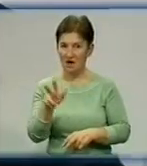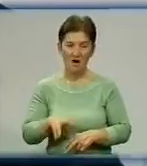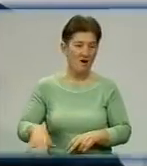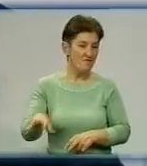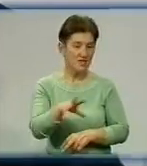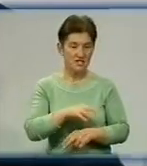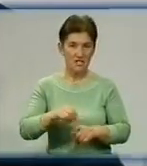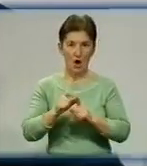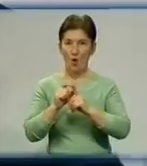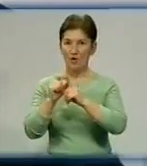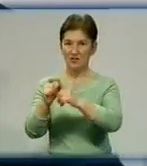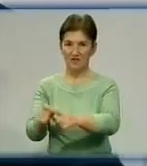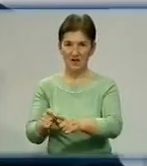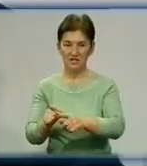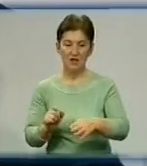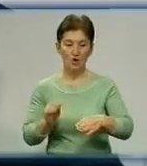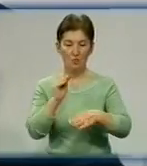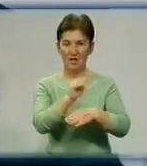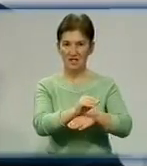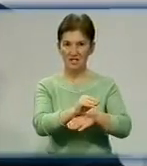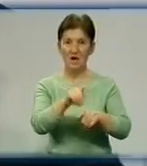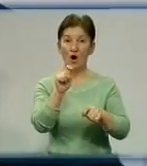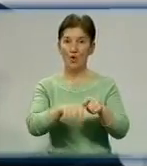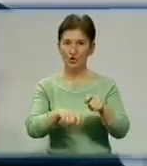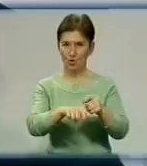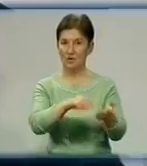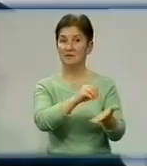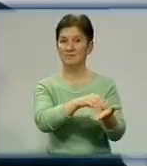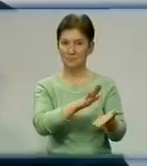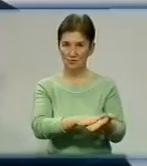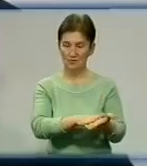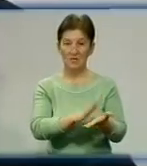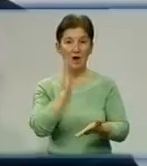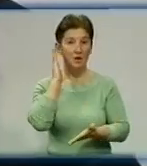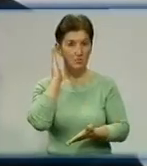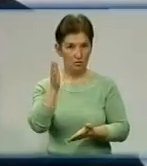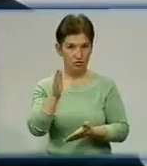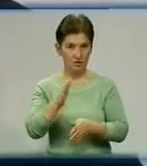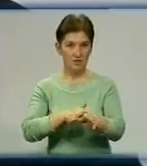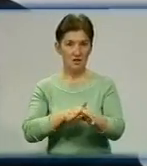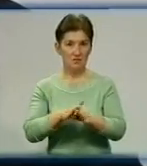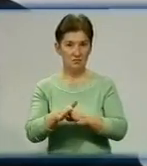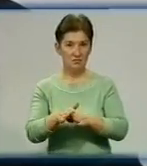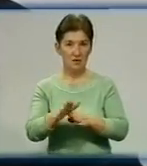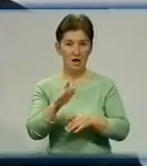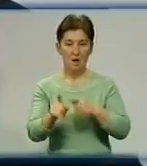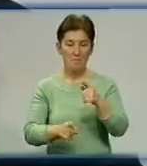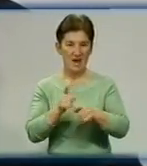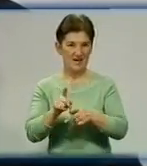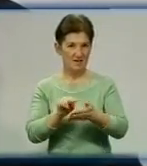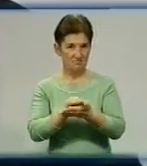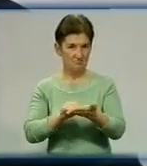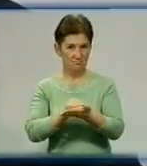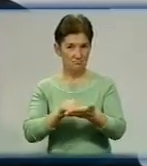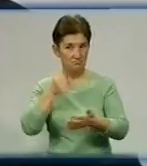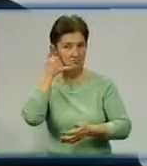відповіди ставяться на доповнений контроль. В ході перевірки по наступленню срока при перезвоні заявителю було